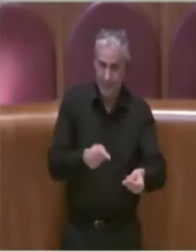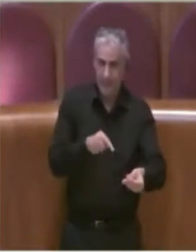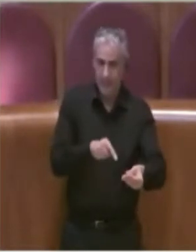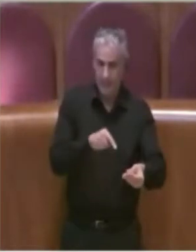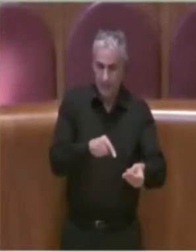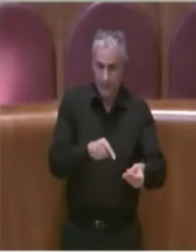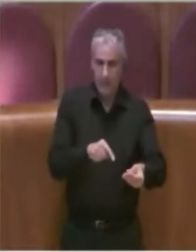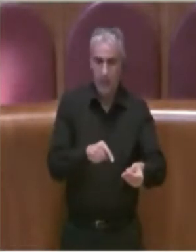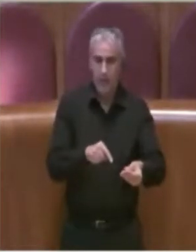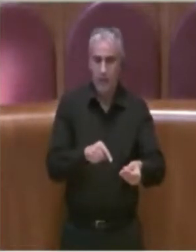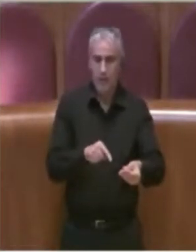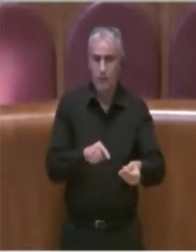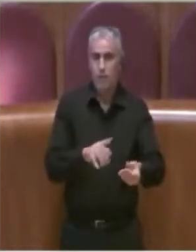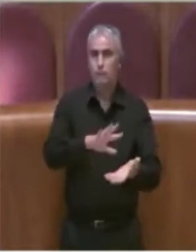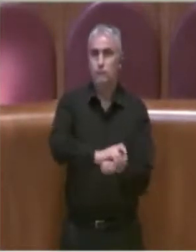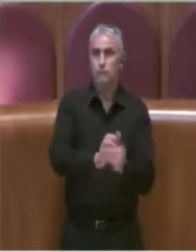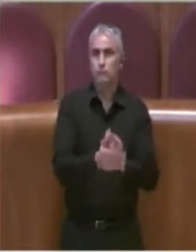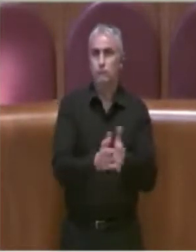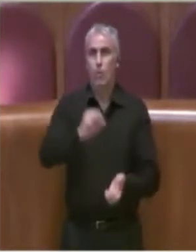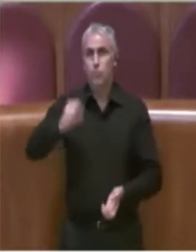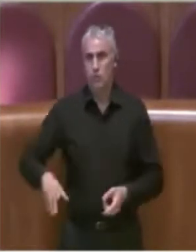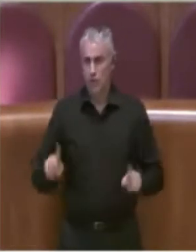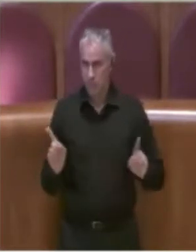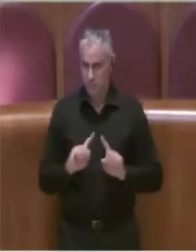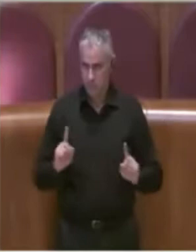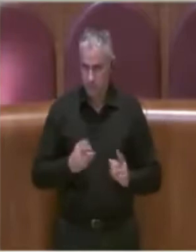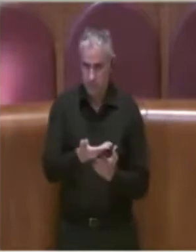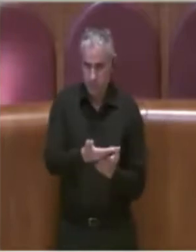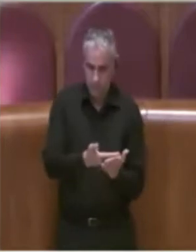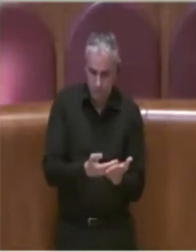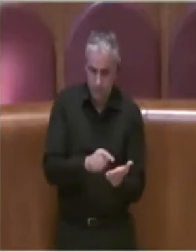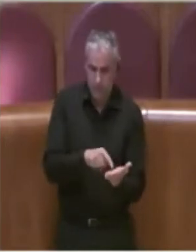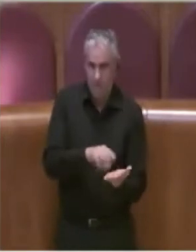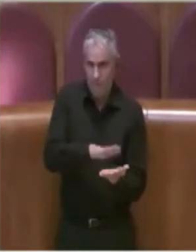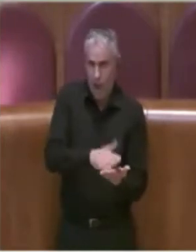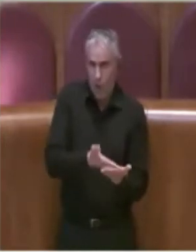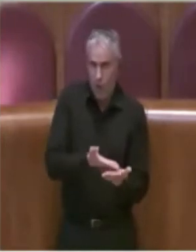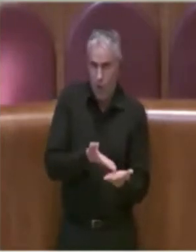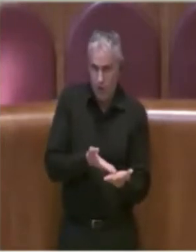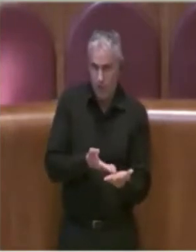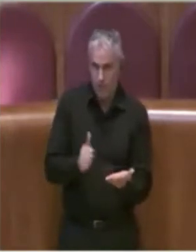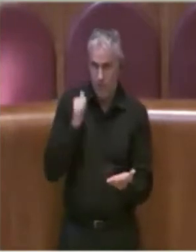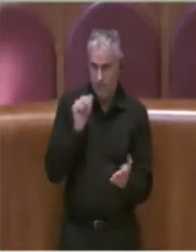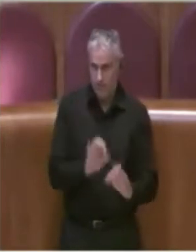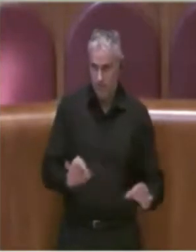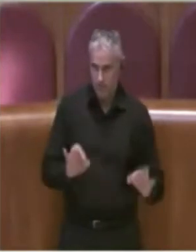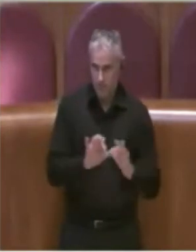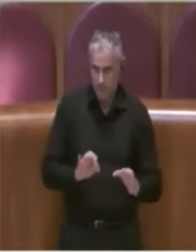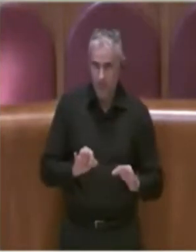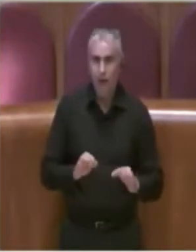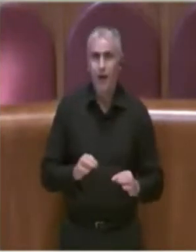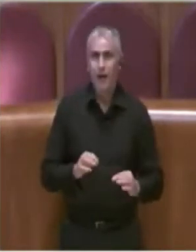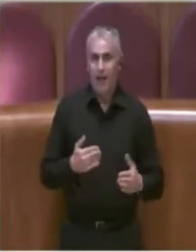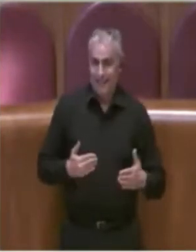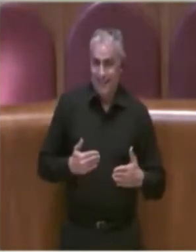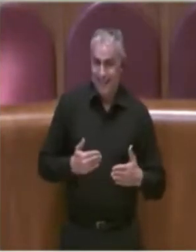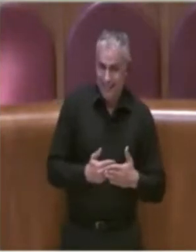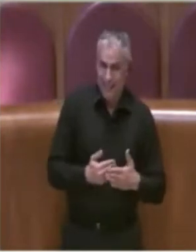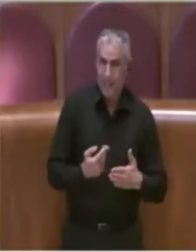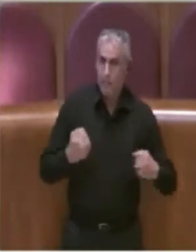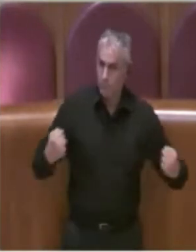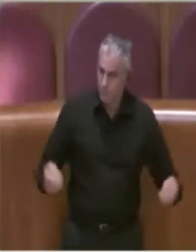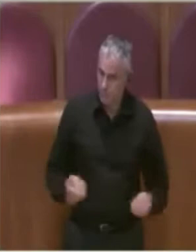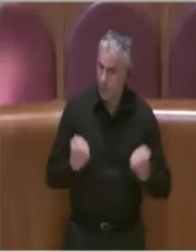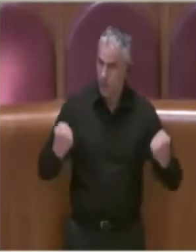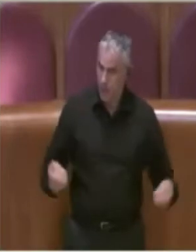cartastraccia la definisco cartastraccia, propagandistica, sì anche